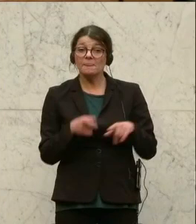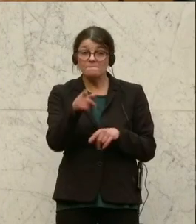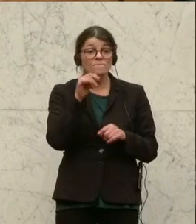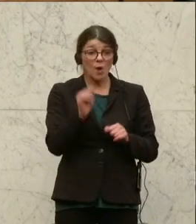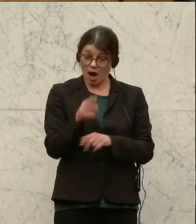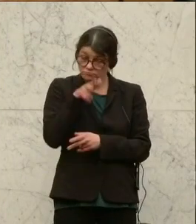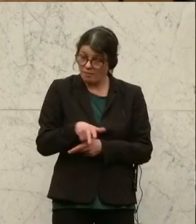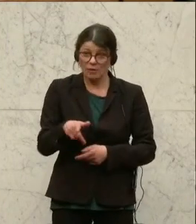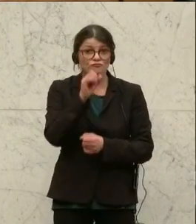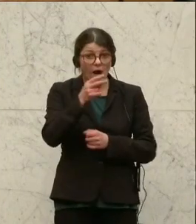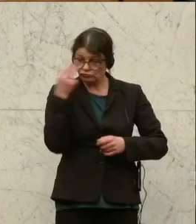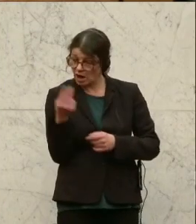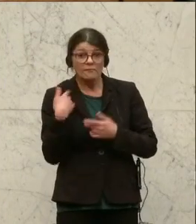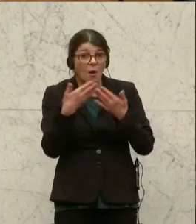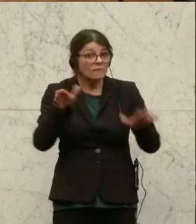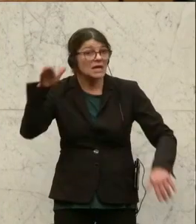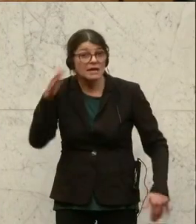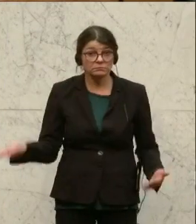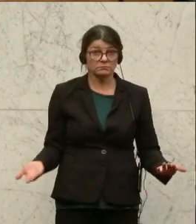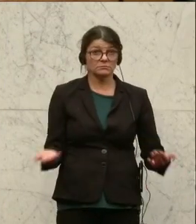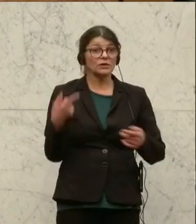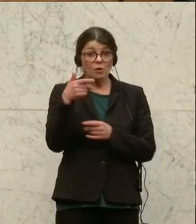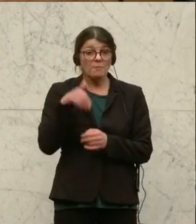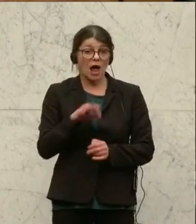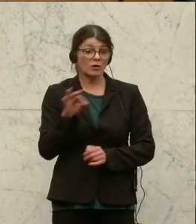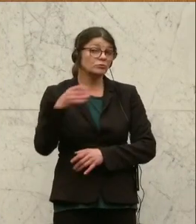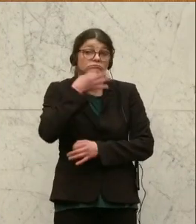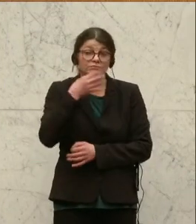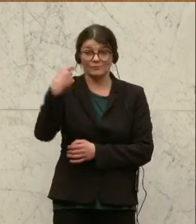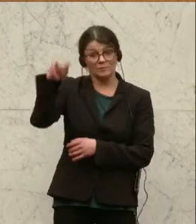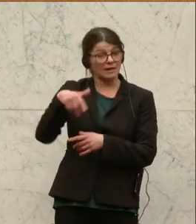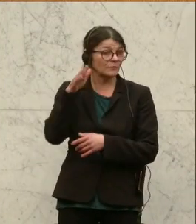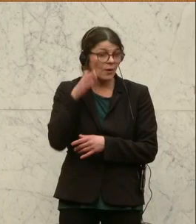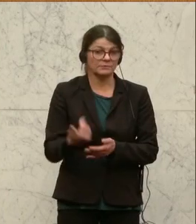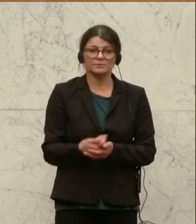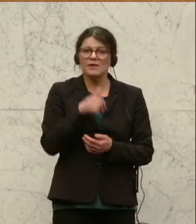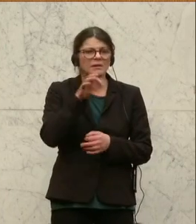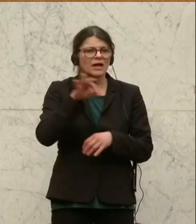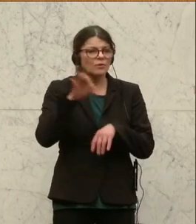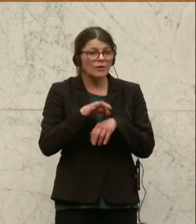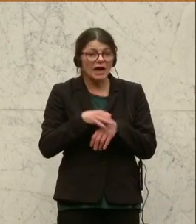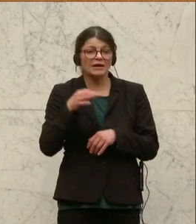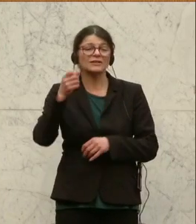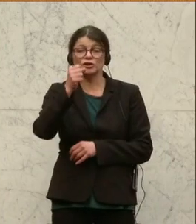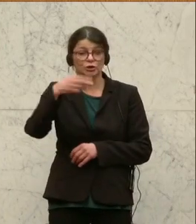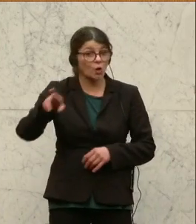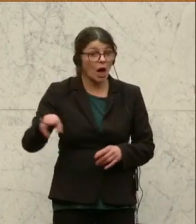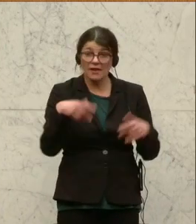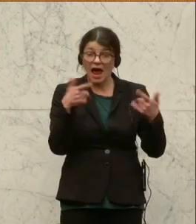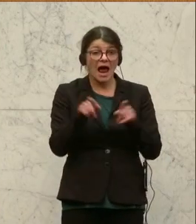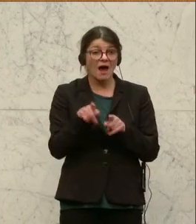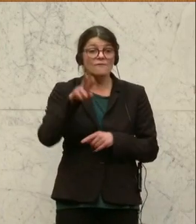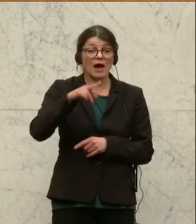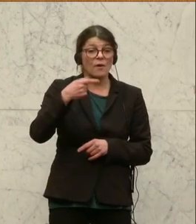nachsehen. Das war ein öffentliches Hearing, Sie brauchen sich nur das Statement eben anhören. Und das sagte nicht nur der Dr. Karl Stöger, sondern das sagte auch der